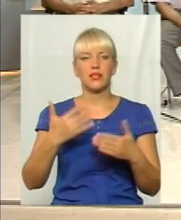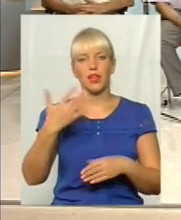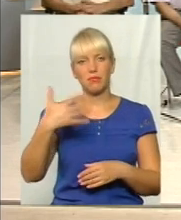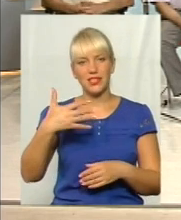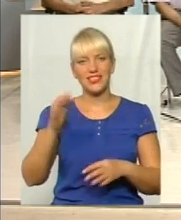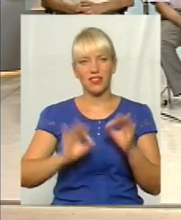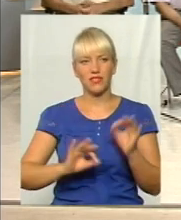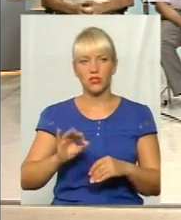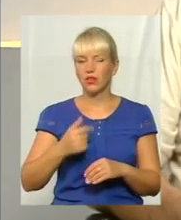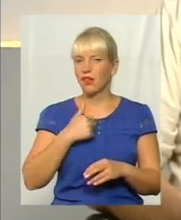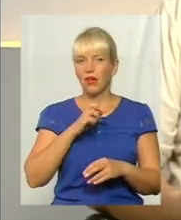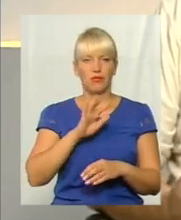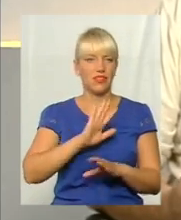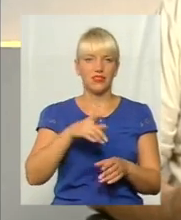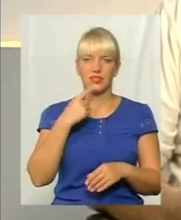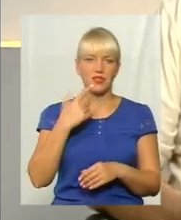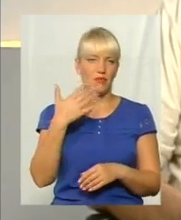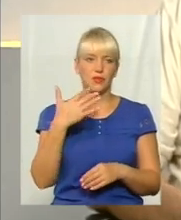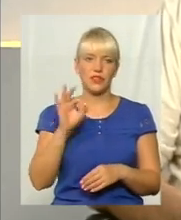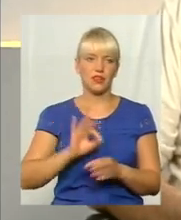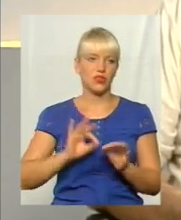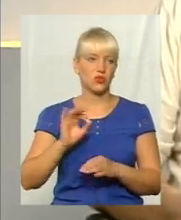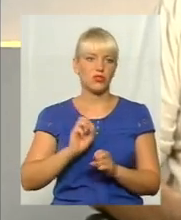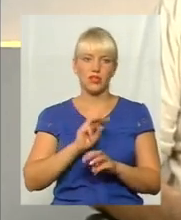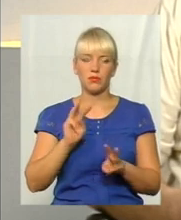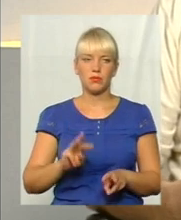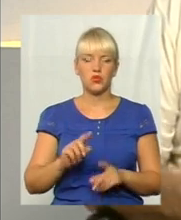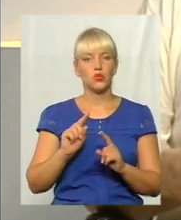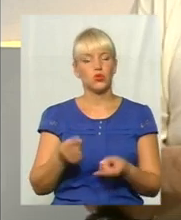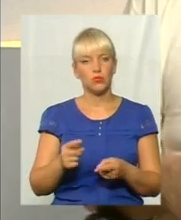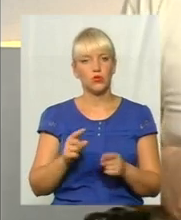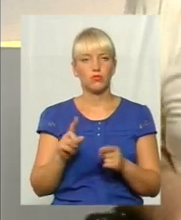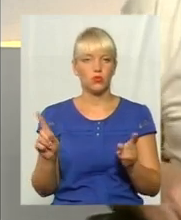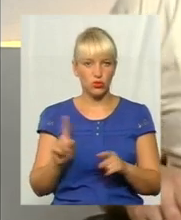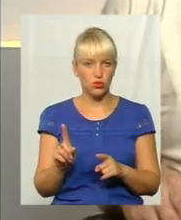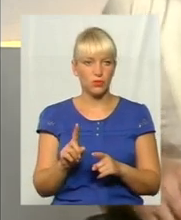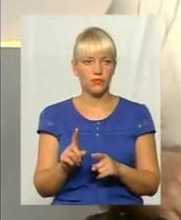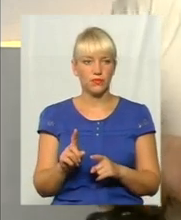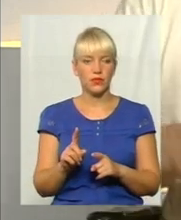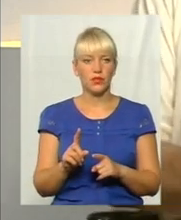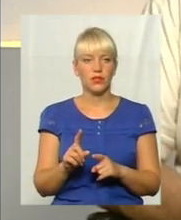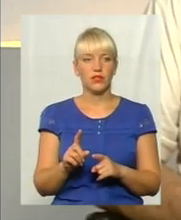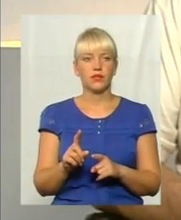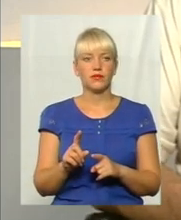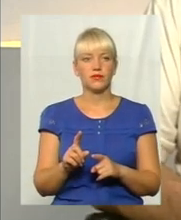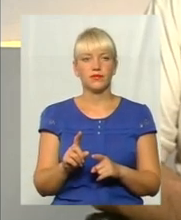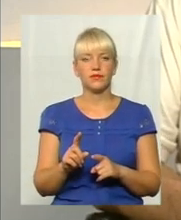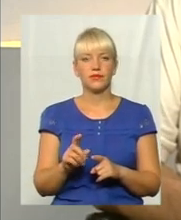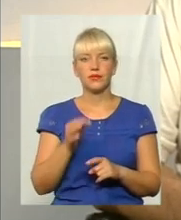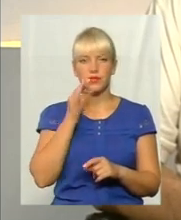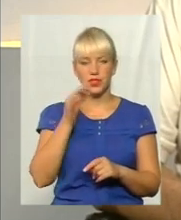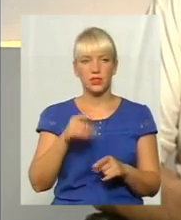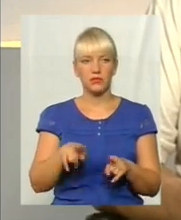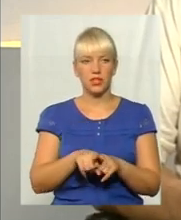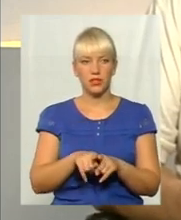Я б не сказав, що на 50% вона забезпечена. Тому що, скажімо так,